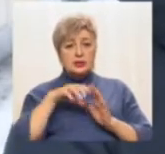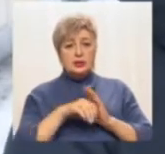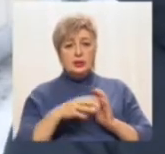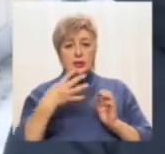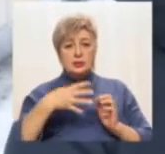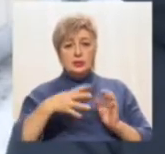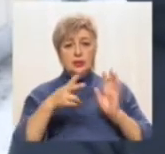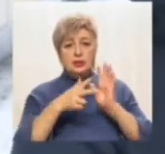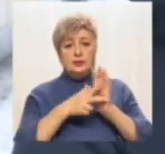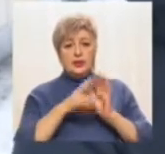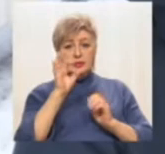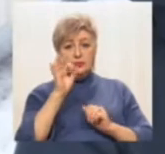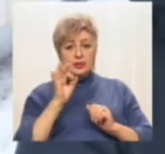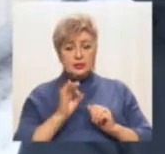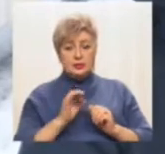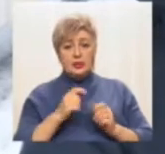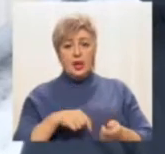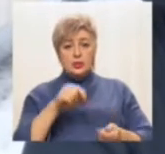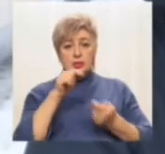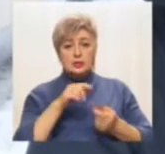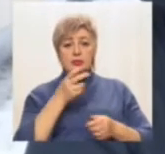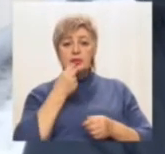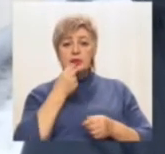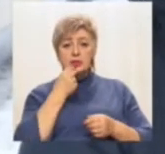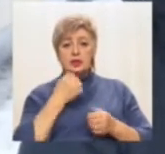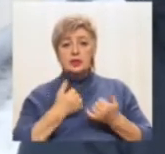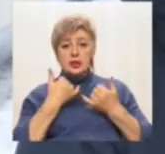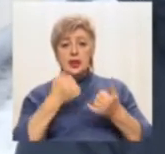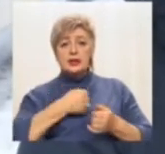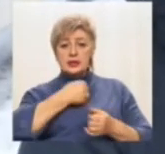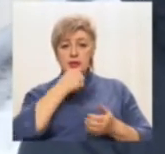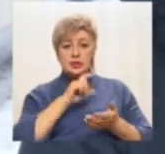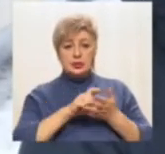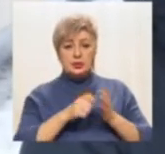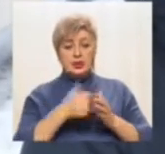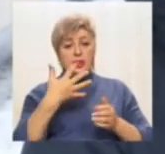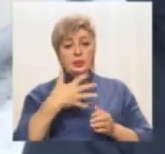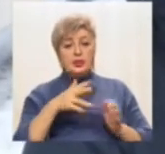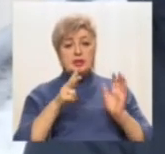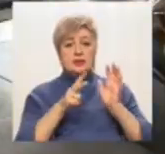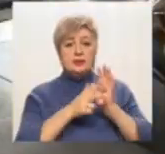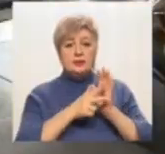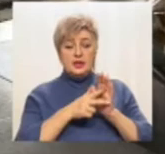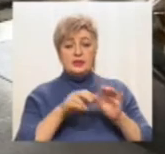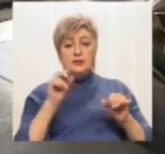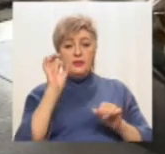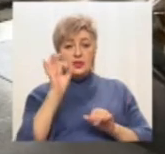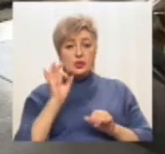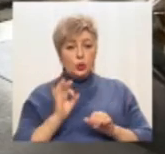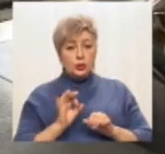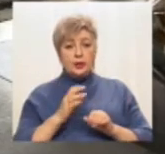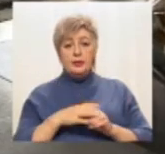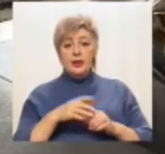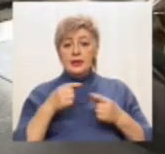48%, стосовно харчування для старших класів – 58%. Ціна на харчування у